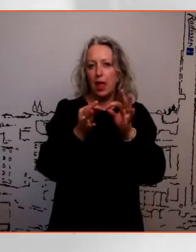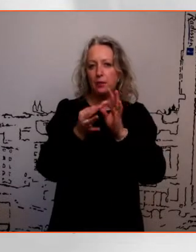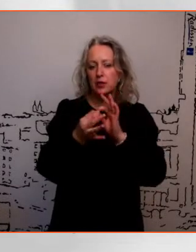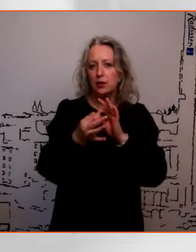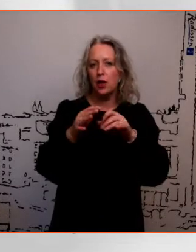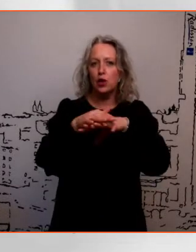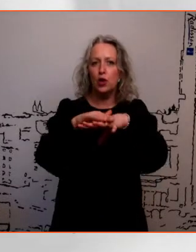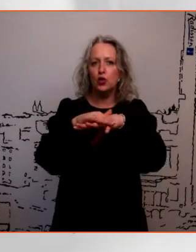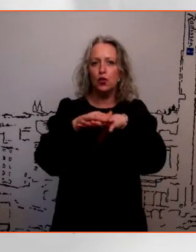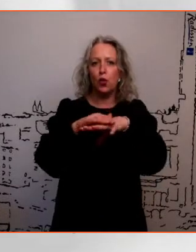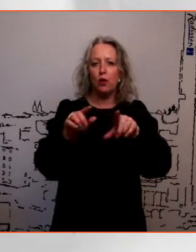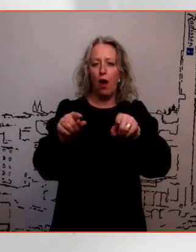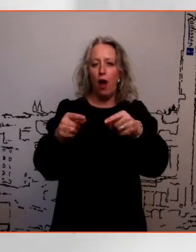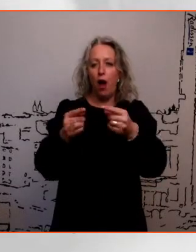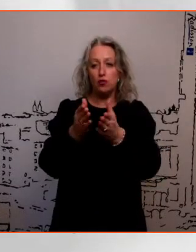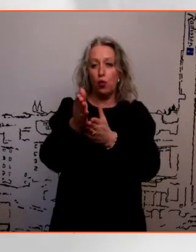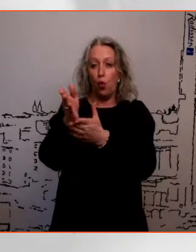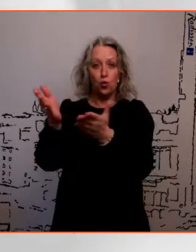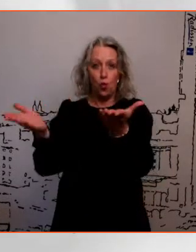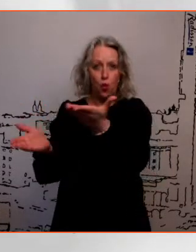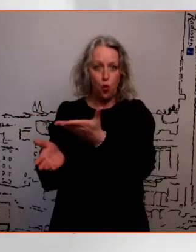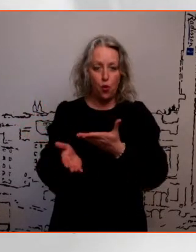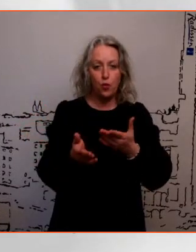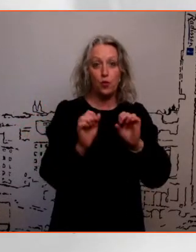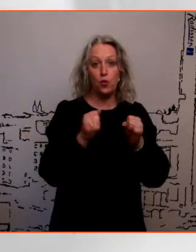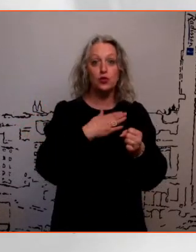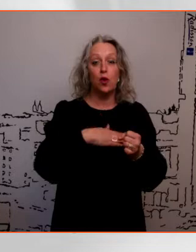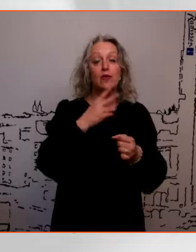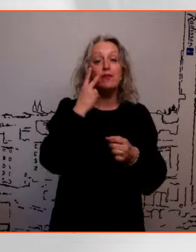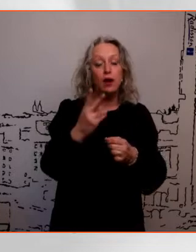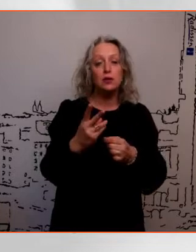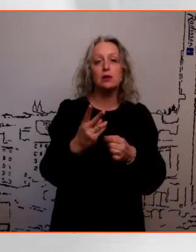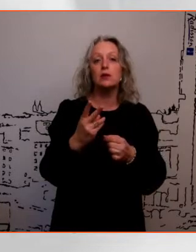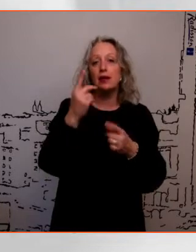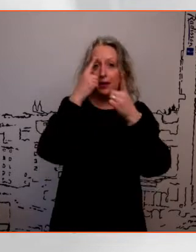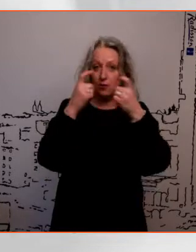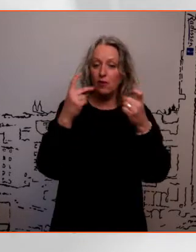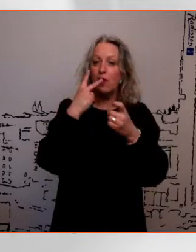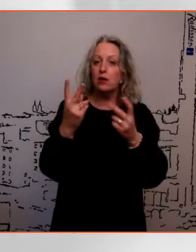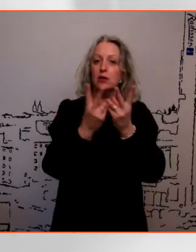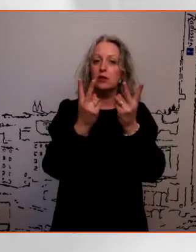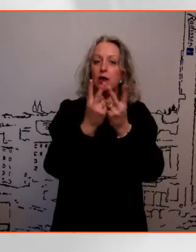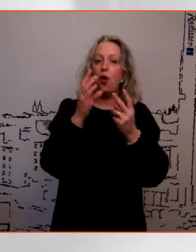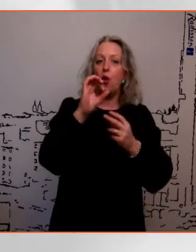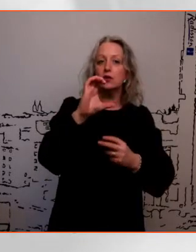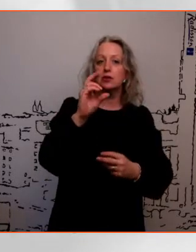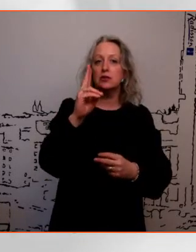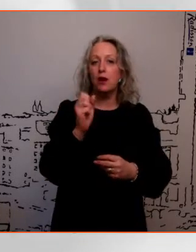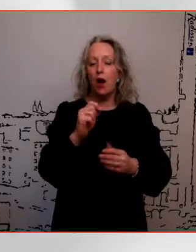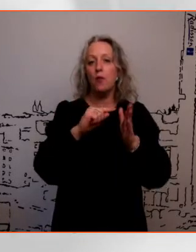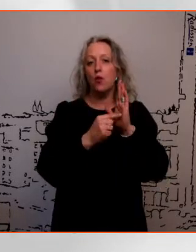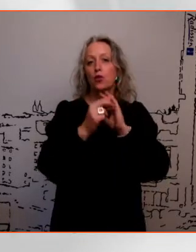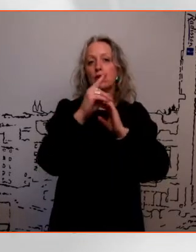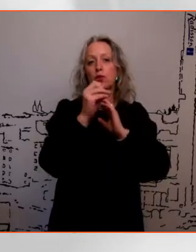kuhu turg liigub. Kui soovid vaadata infot, vaata seda selliselt, tööpiadressid nagu oska.kutsekoda